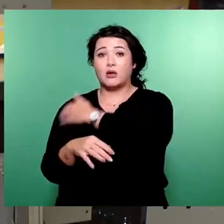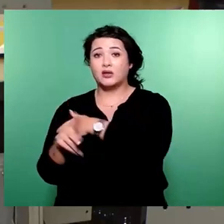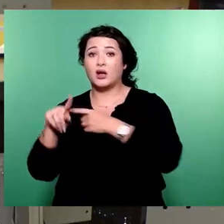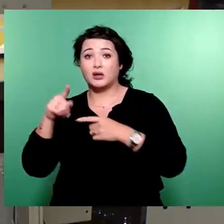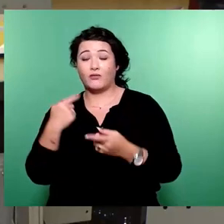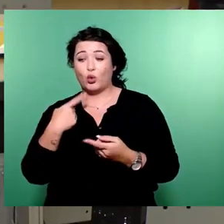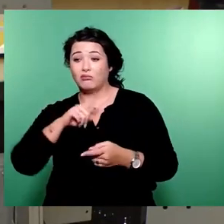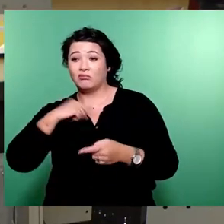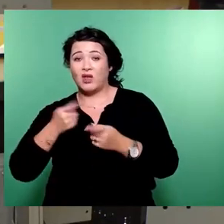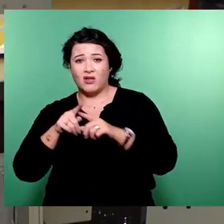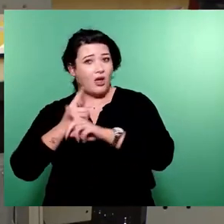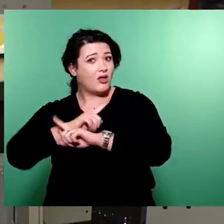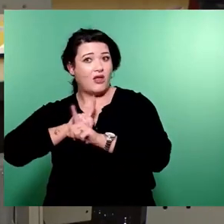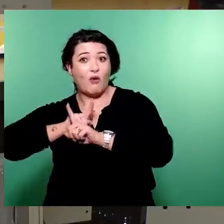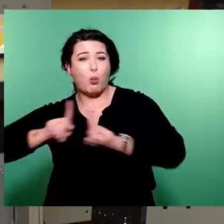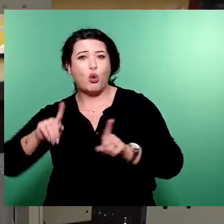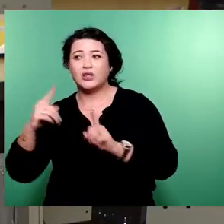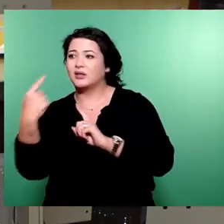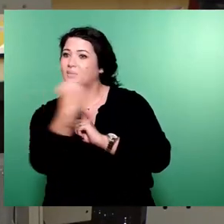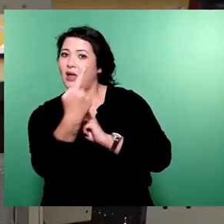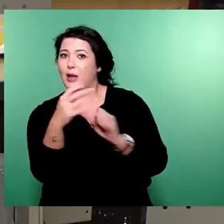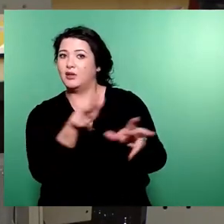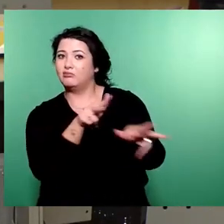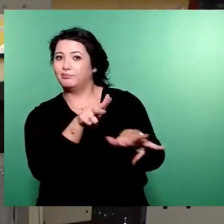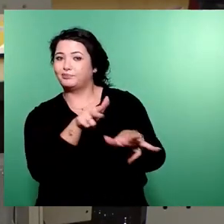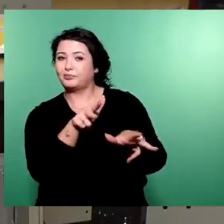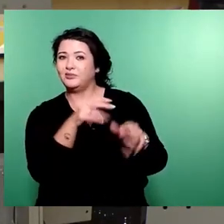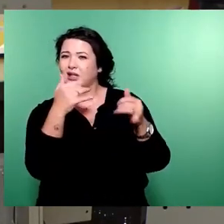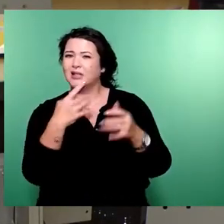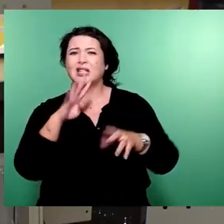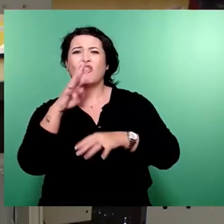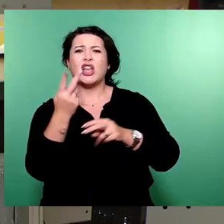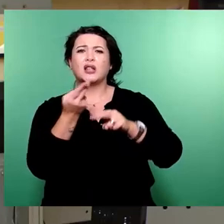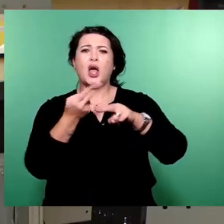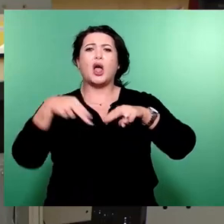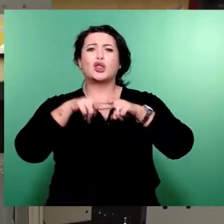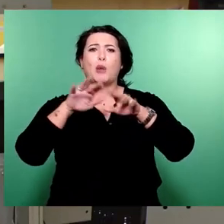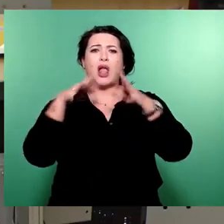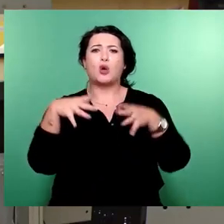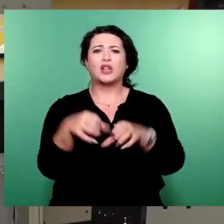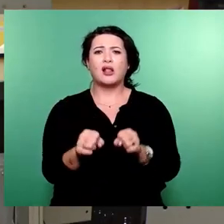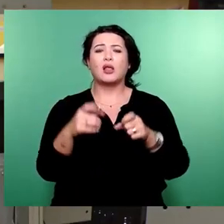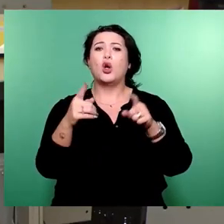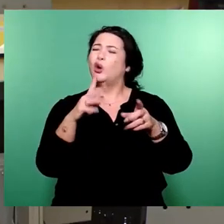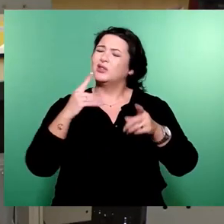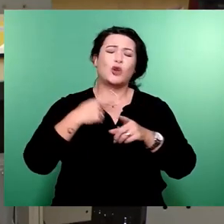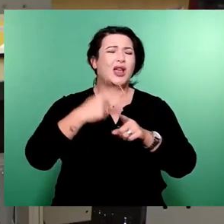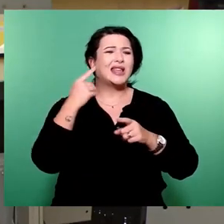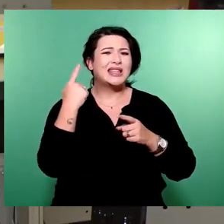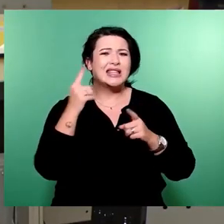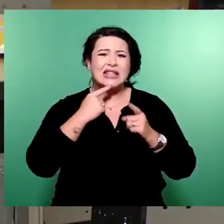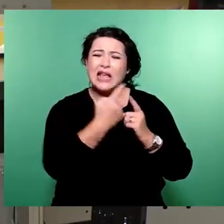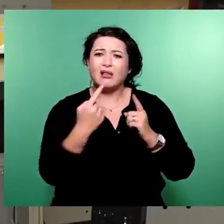dass es die Verwaltung von selbst tut. Und es ist jetzt der vierte Doppelhaushalt, an dem ich mitwirke. Jedes Mal hat dieser Stadtrat diese Summe wieder hochgesetzt.